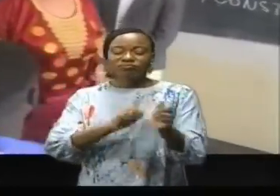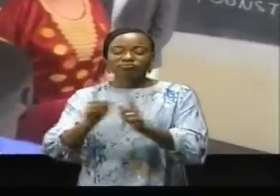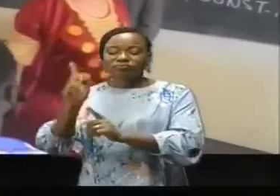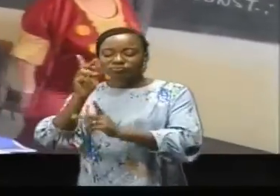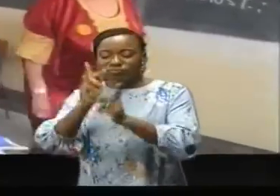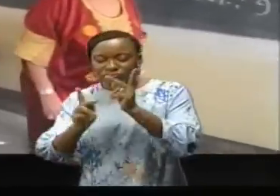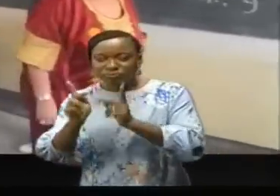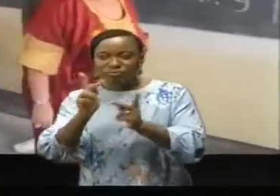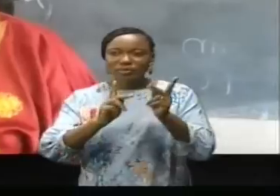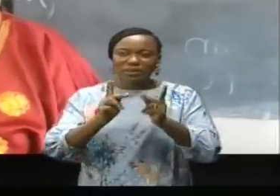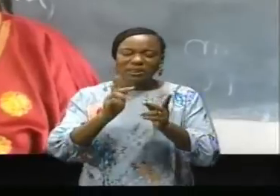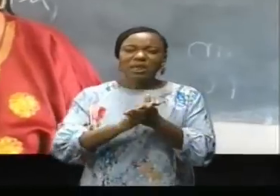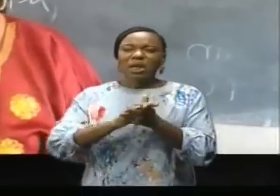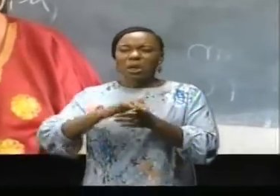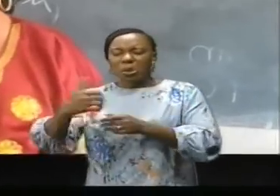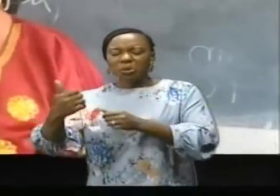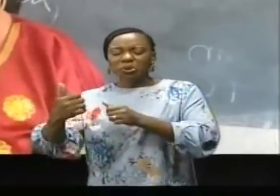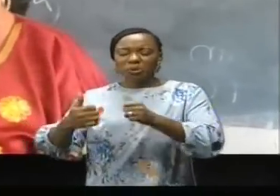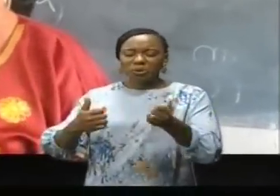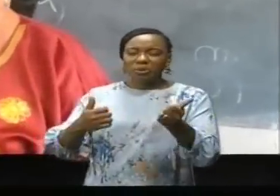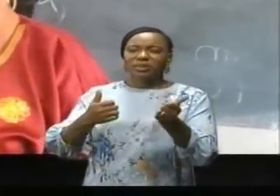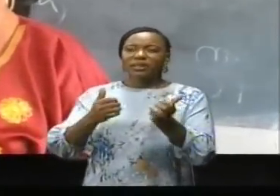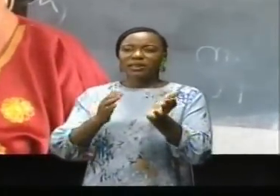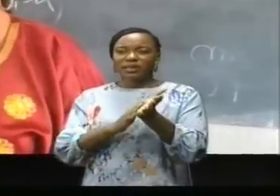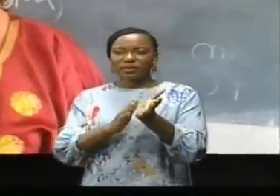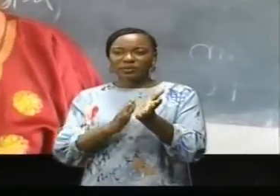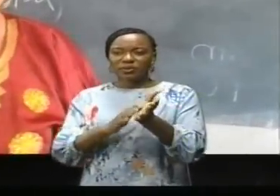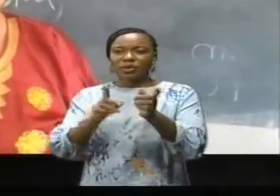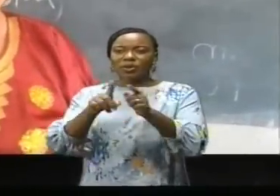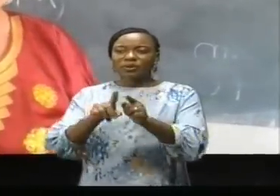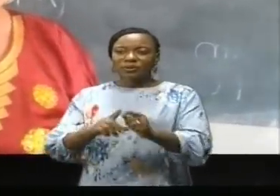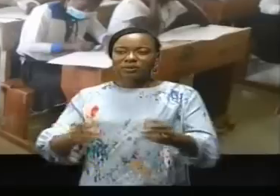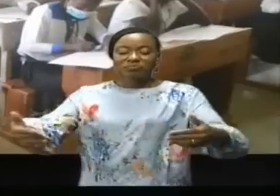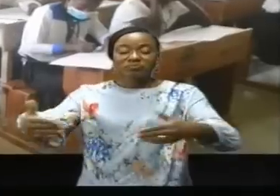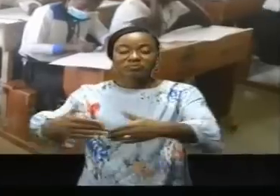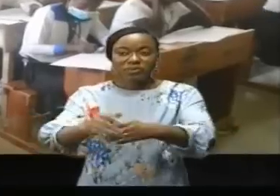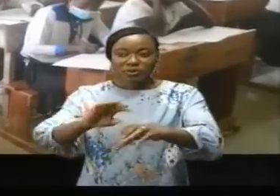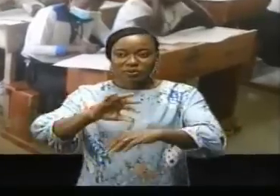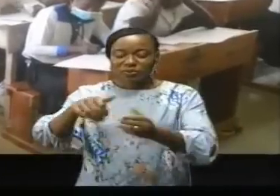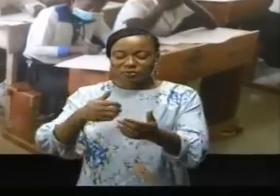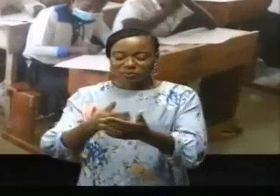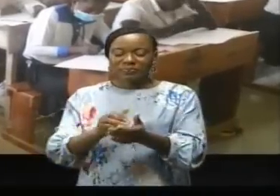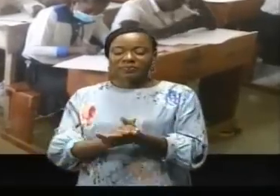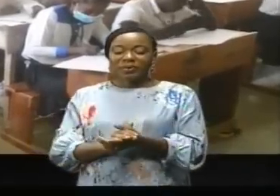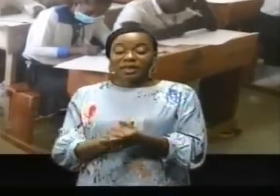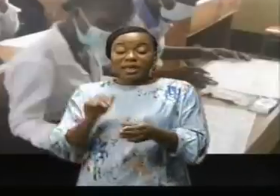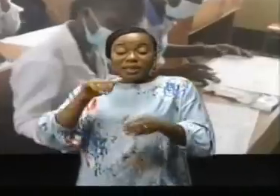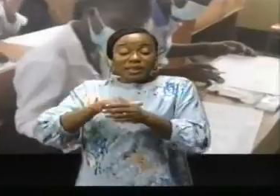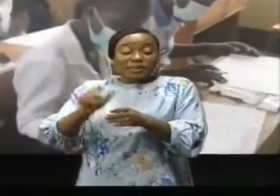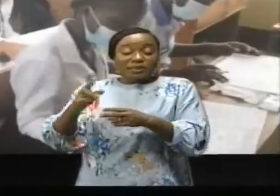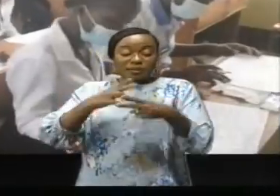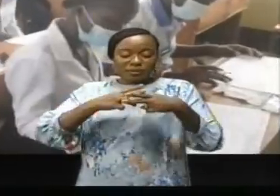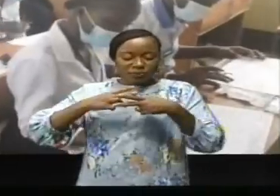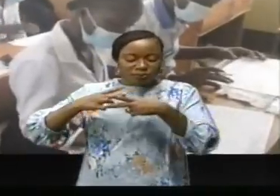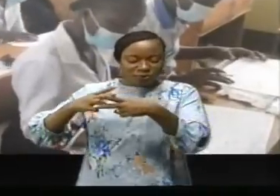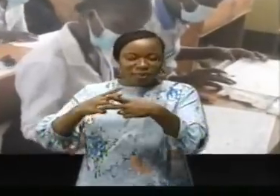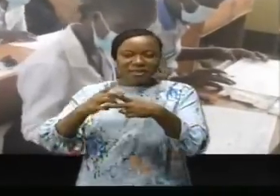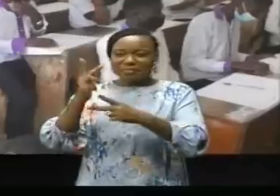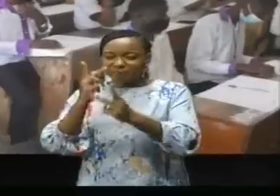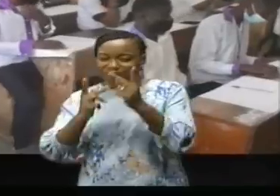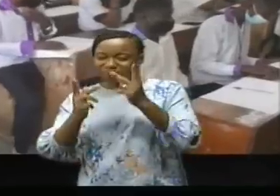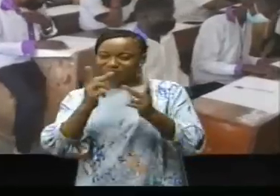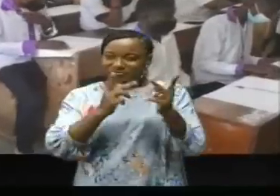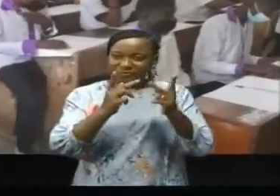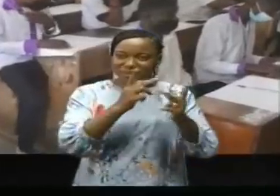Kandou, Saint-Louis, au collège Koubama, ainsi que au lycée Notre-Dame. À l'issue de sa tournée de supervision active,